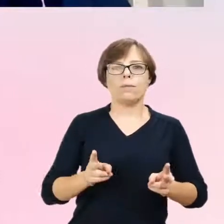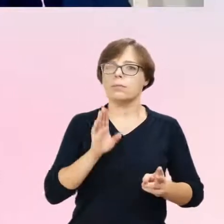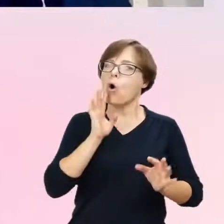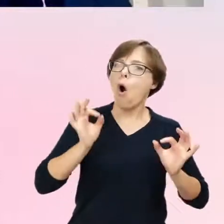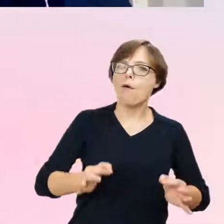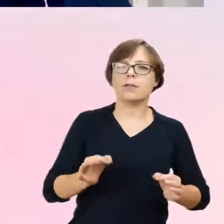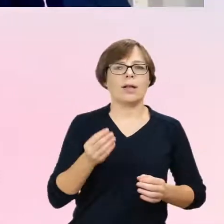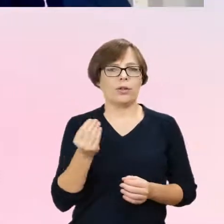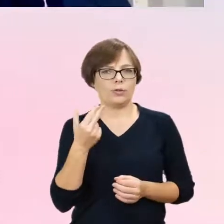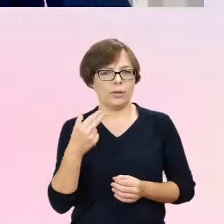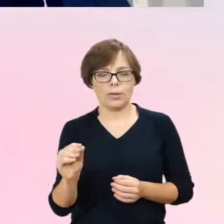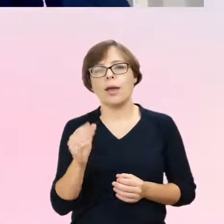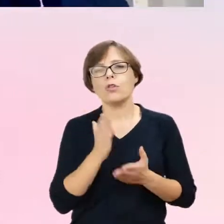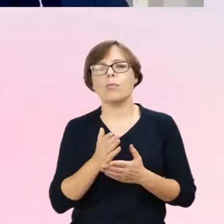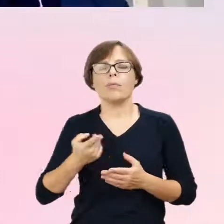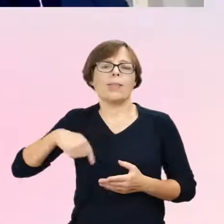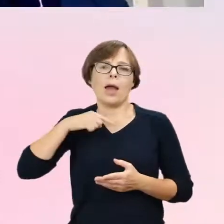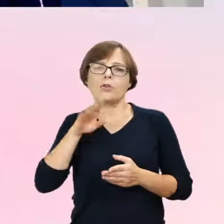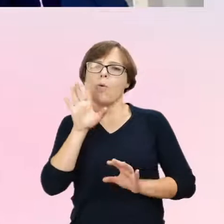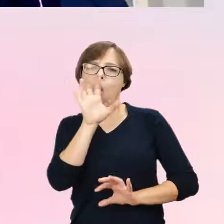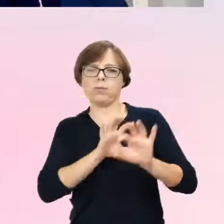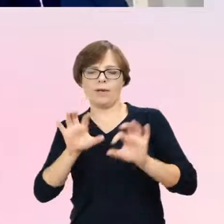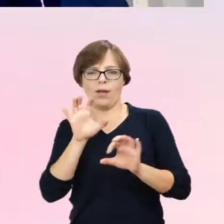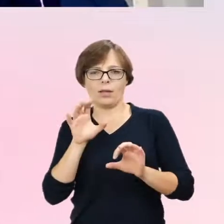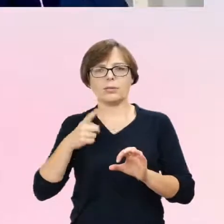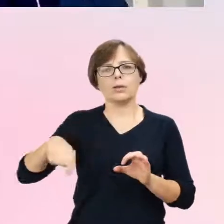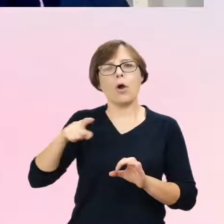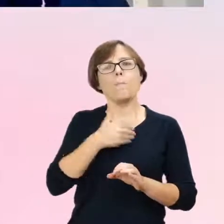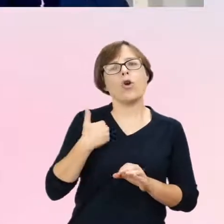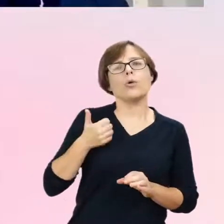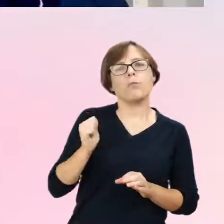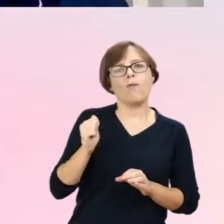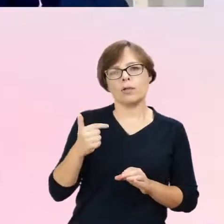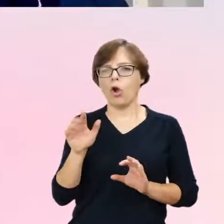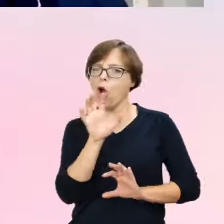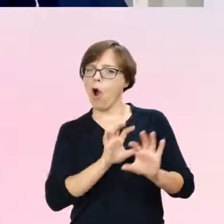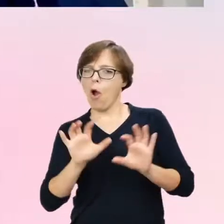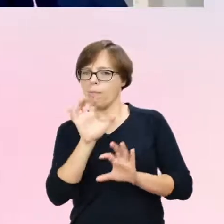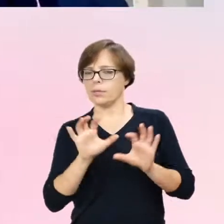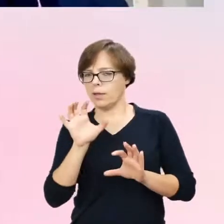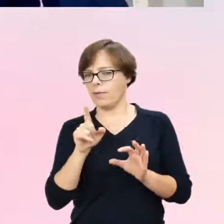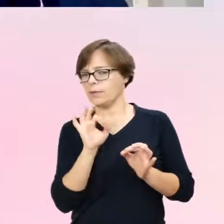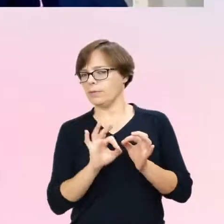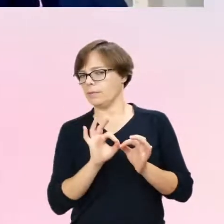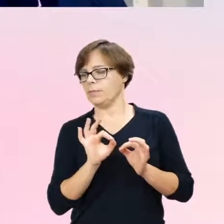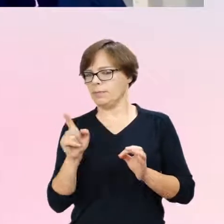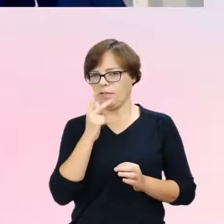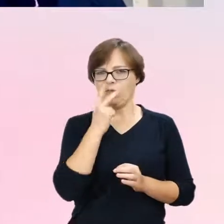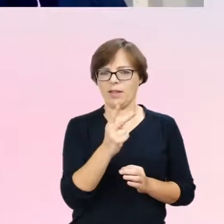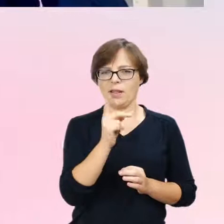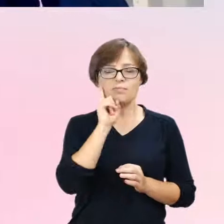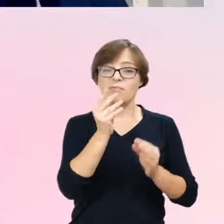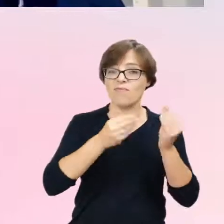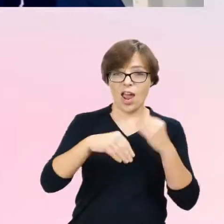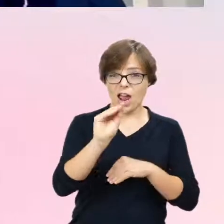naszych obserwacji klinicznych w gronie profesjonalistów polskich, to większość osób, z którymi